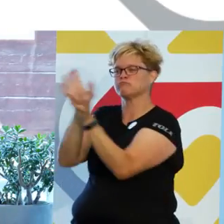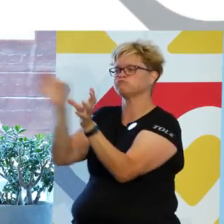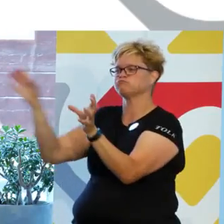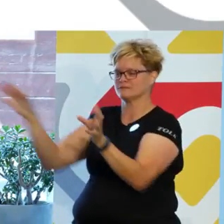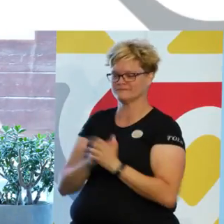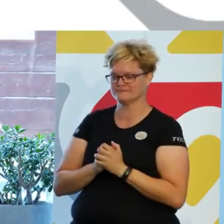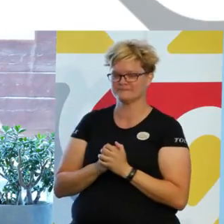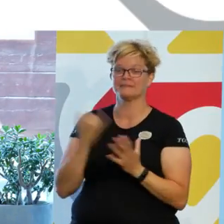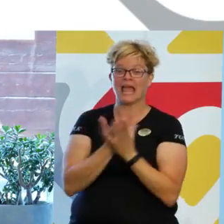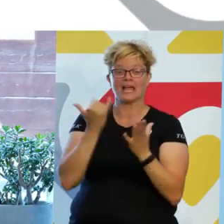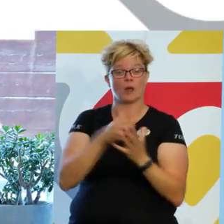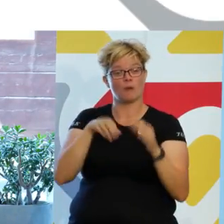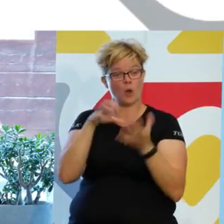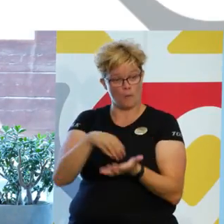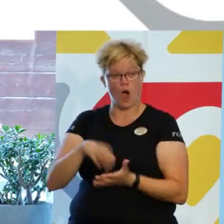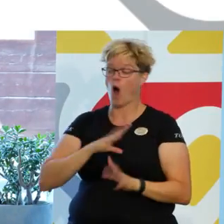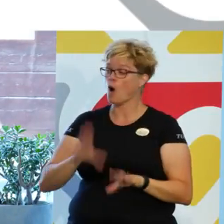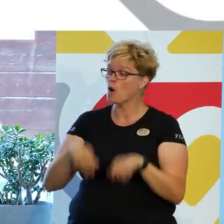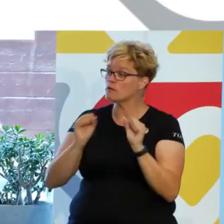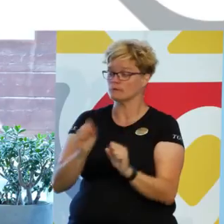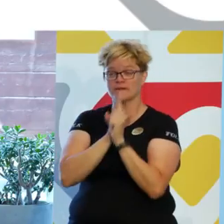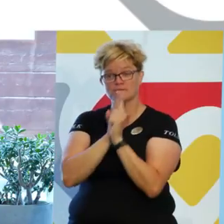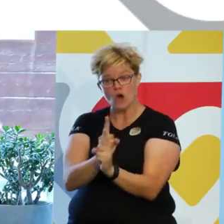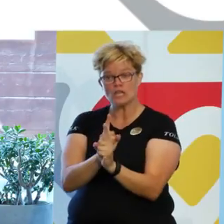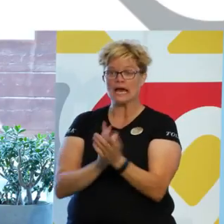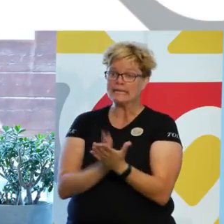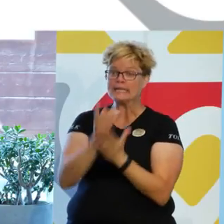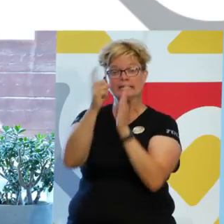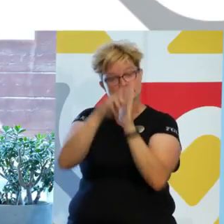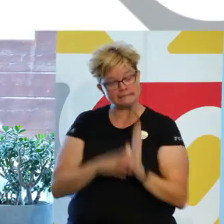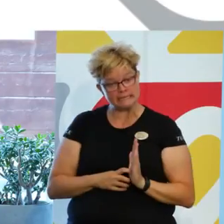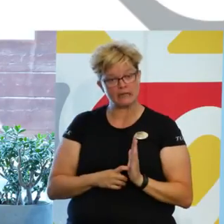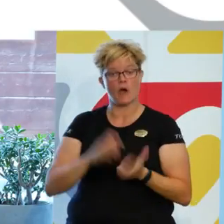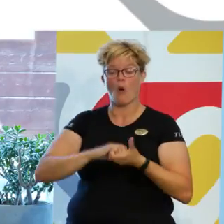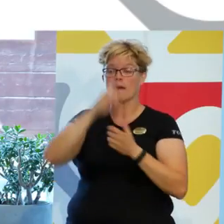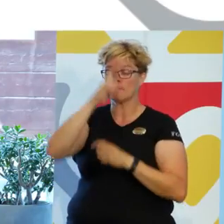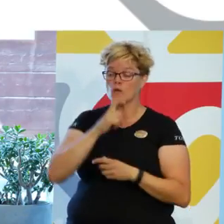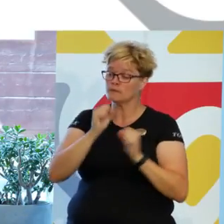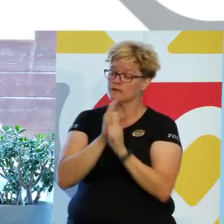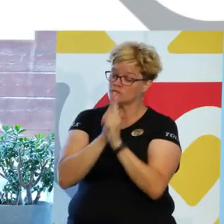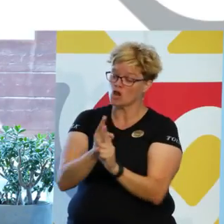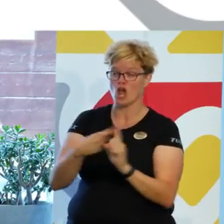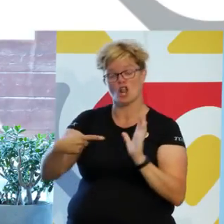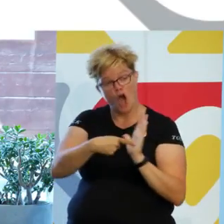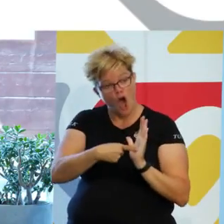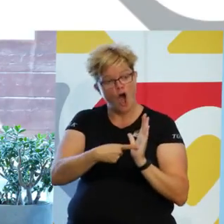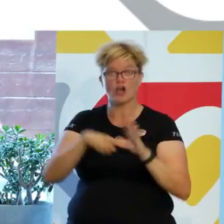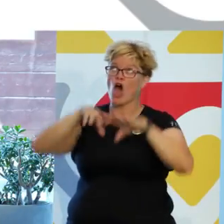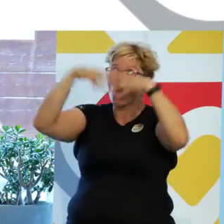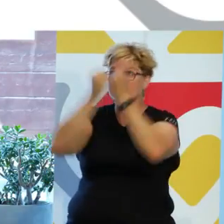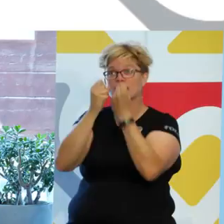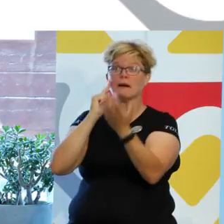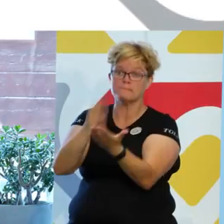I kommunerna så har vi ju uppdrag att följa riktlinjer och poliser. Vi ska följa de lagar och övergripande mål och de